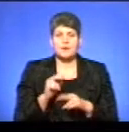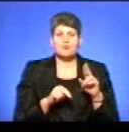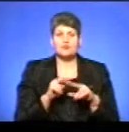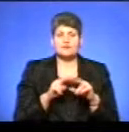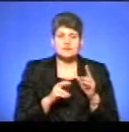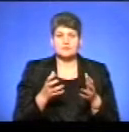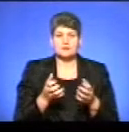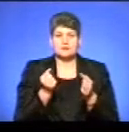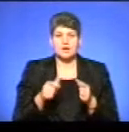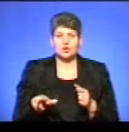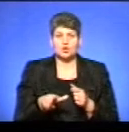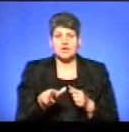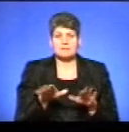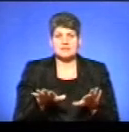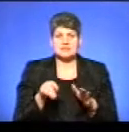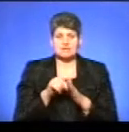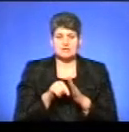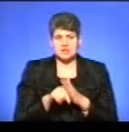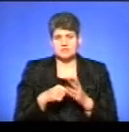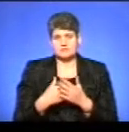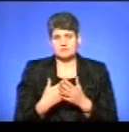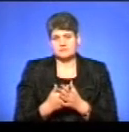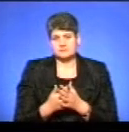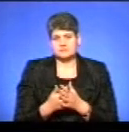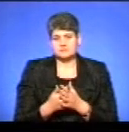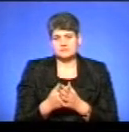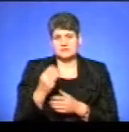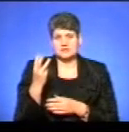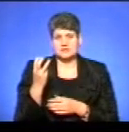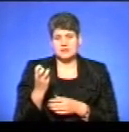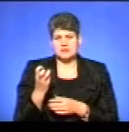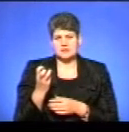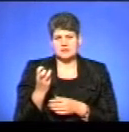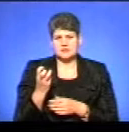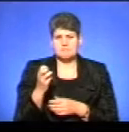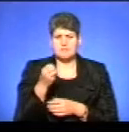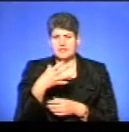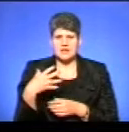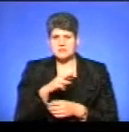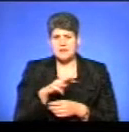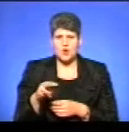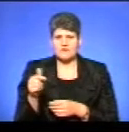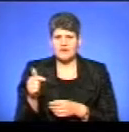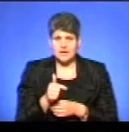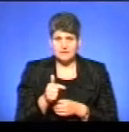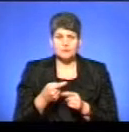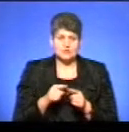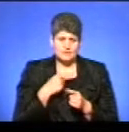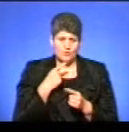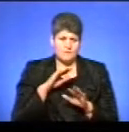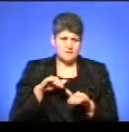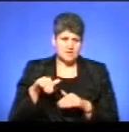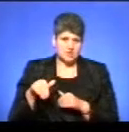та утримання доріг місцевого значення майже 315 мільйонів гривень. Про це ми поговоримо